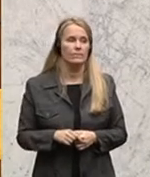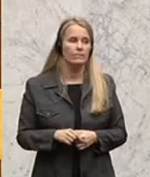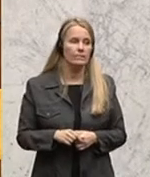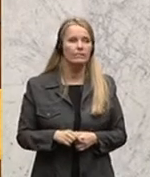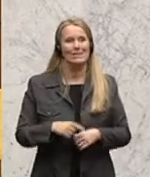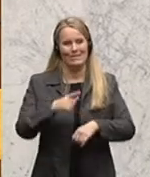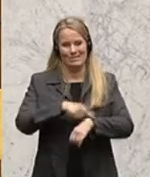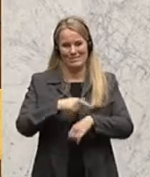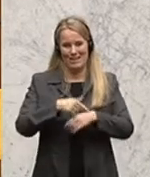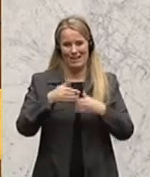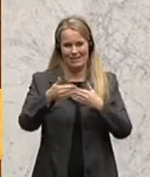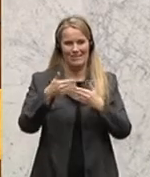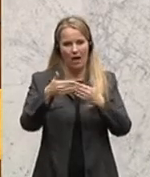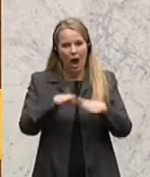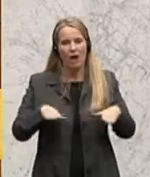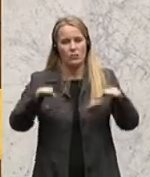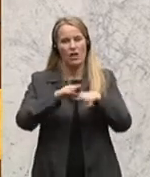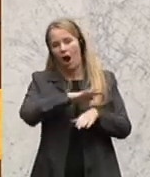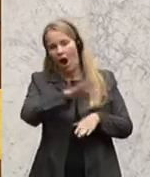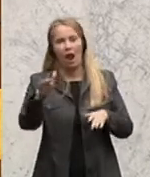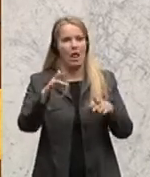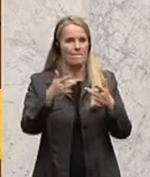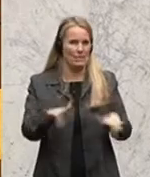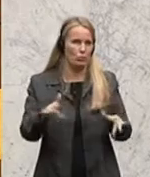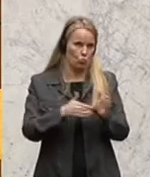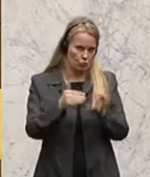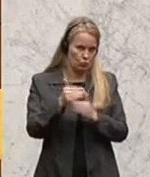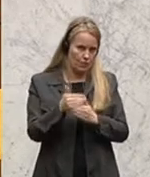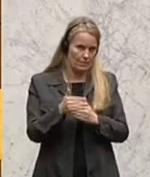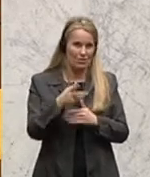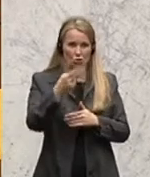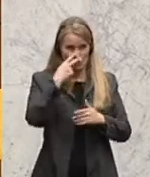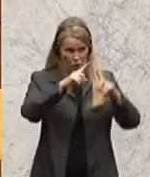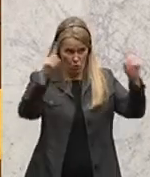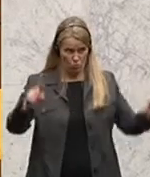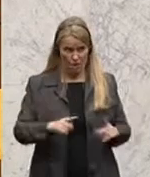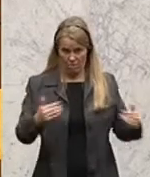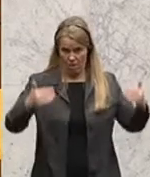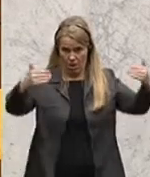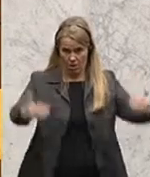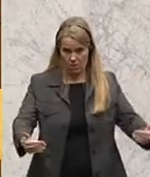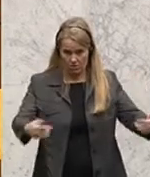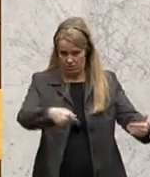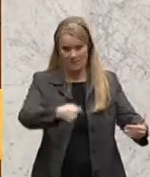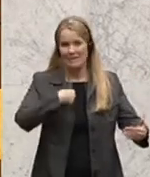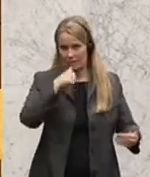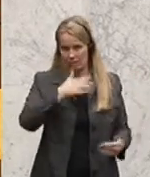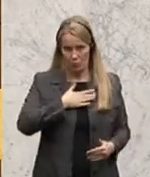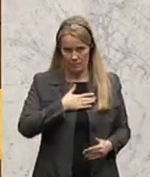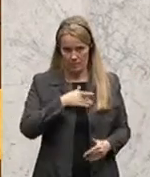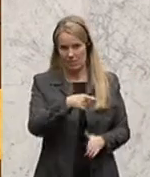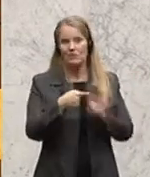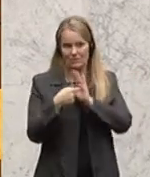zeitlich naheliegende Harmonisierung aller Pensionssysteme. Diese Schautafel vorne, die nicht von mir ist, die zeigt, dass wir